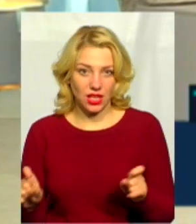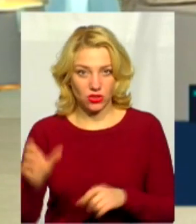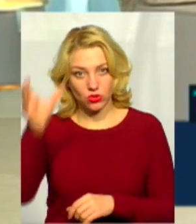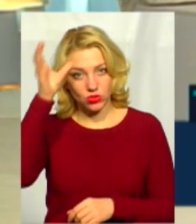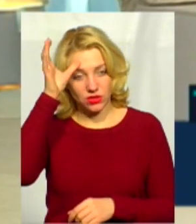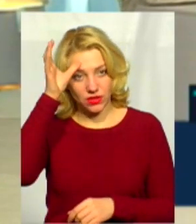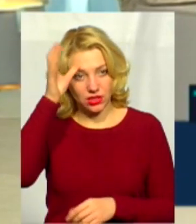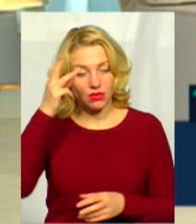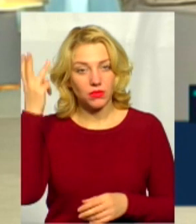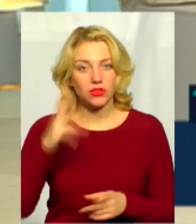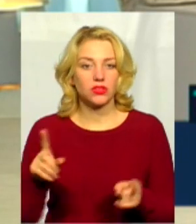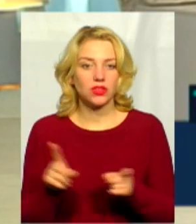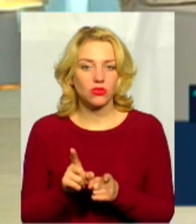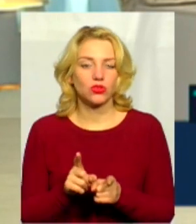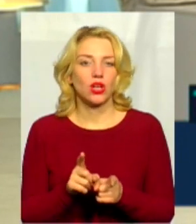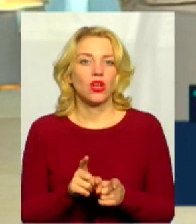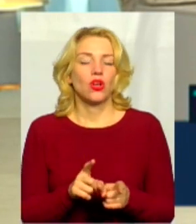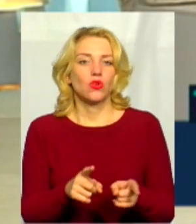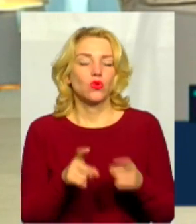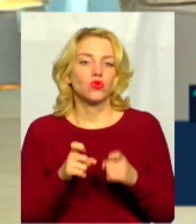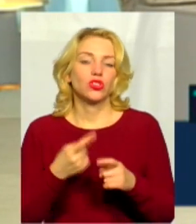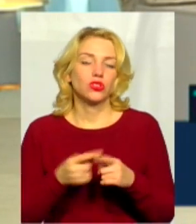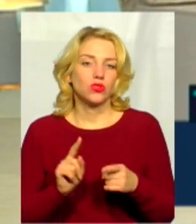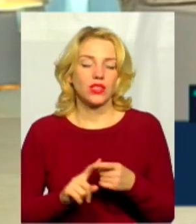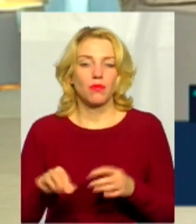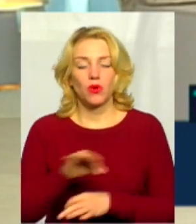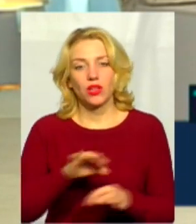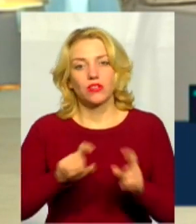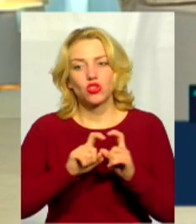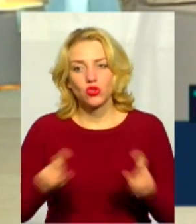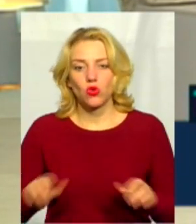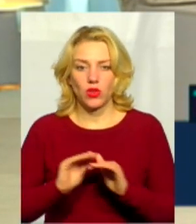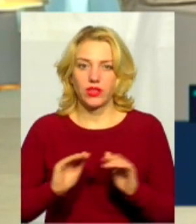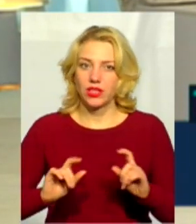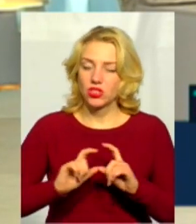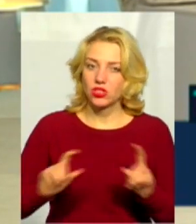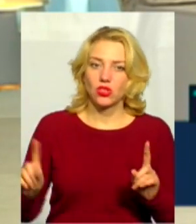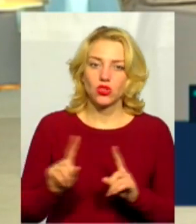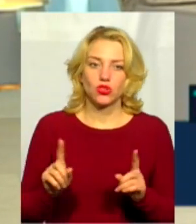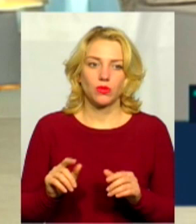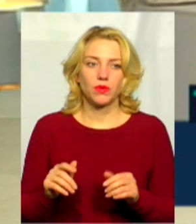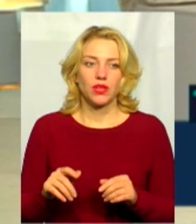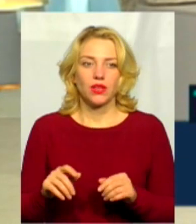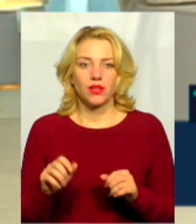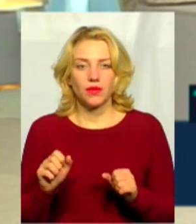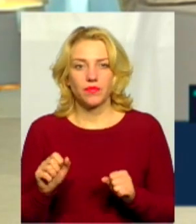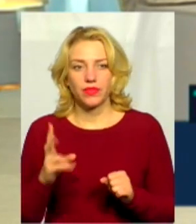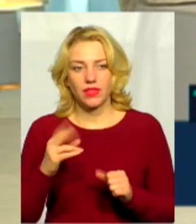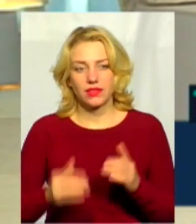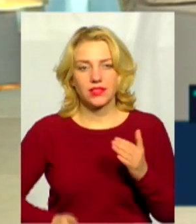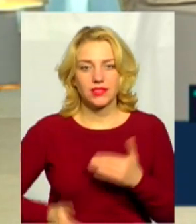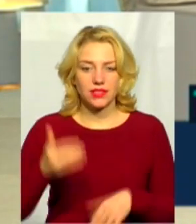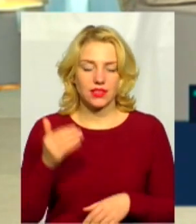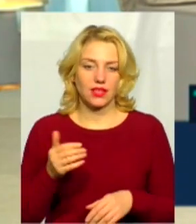Хмельницького теж долучилися до таких проєктів і має на увазі школи, садочки, інші виші, щоб на їх дахах, стінах,